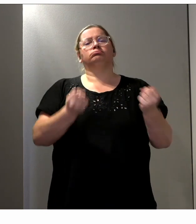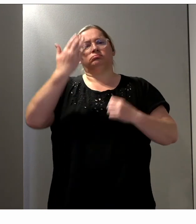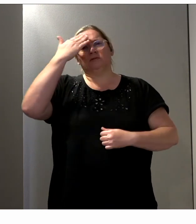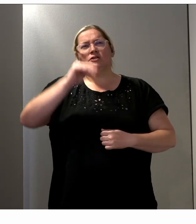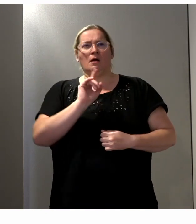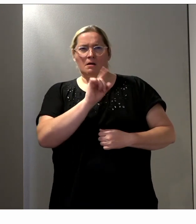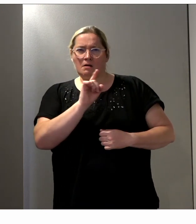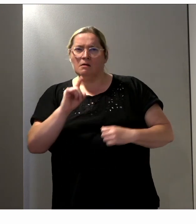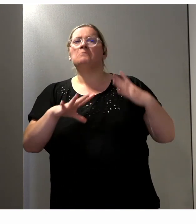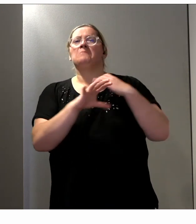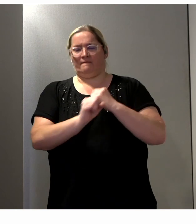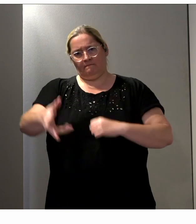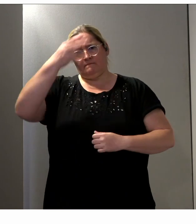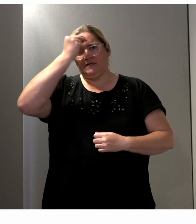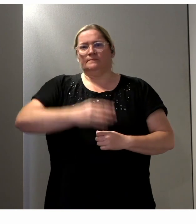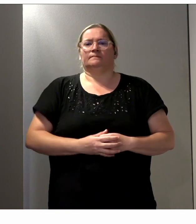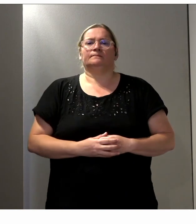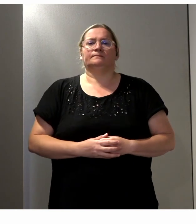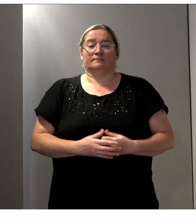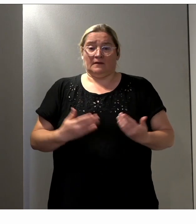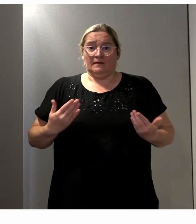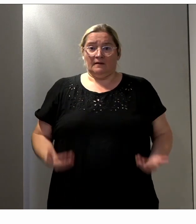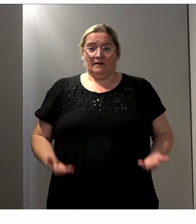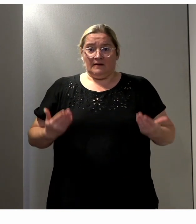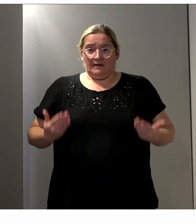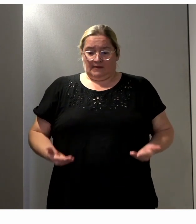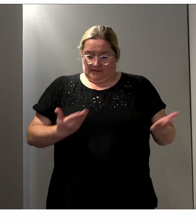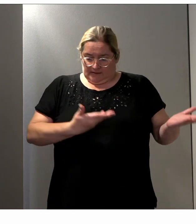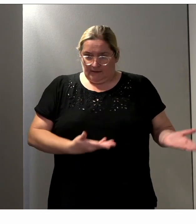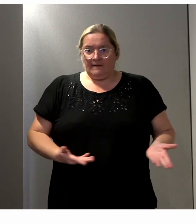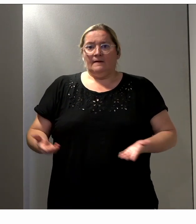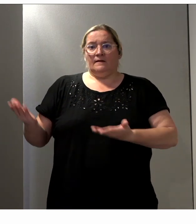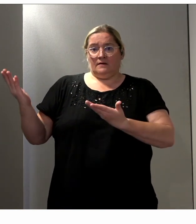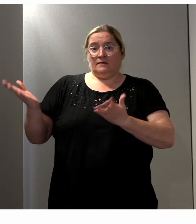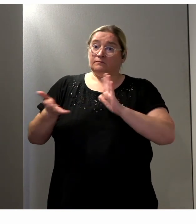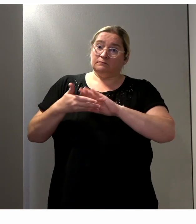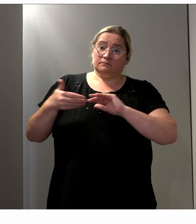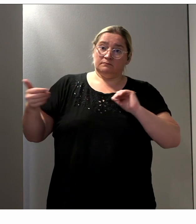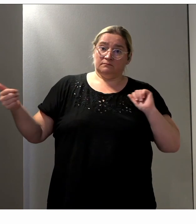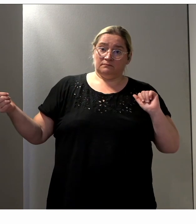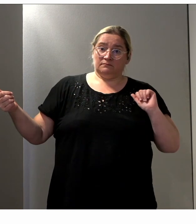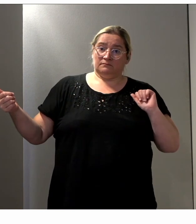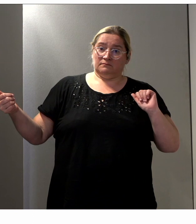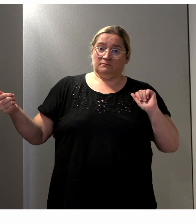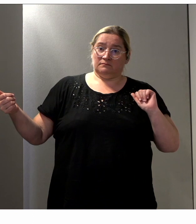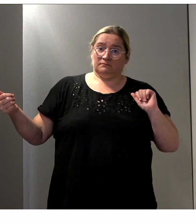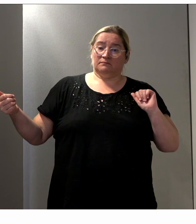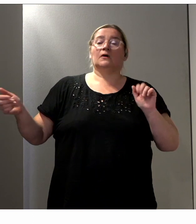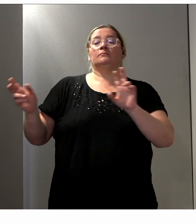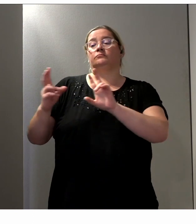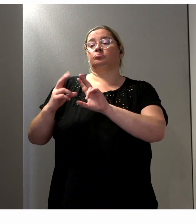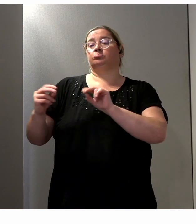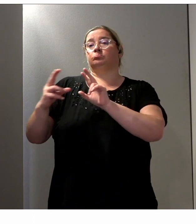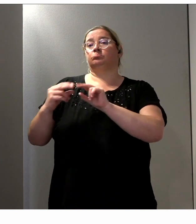permettait de ramasser le propos. Je vais maintenant laisser l'antenne pour le prochain rendez-vous mode d'emploi.